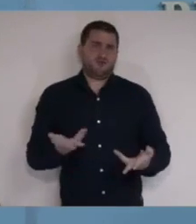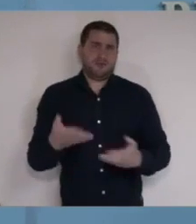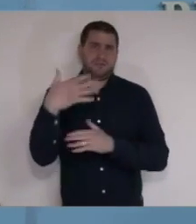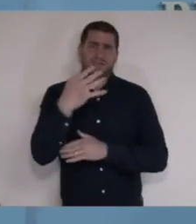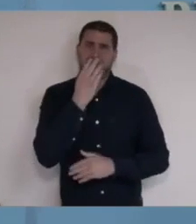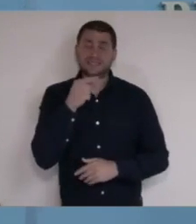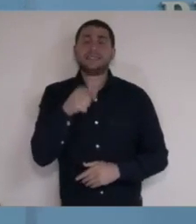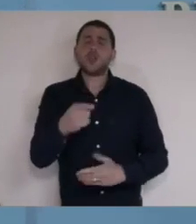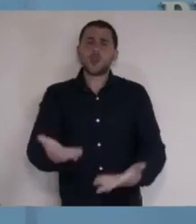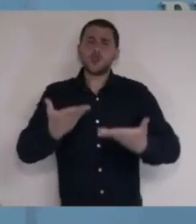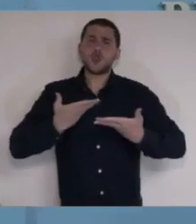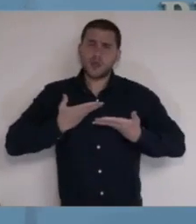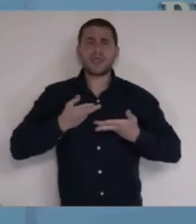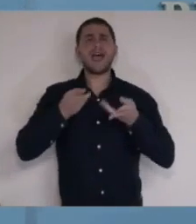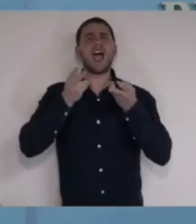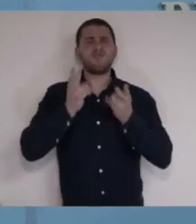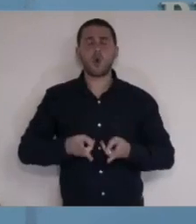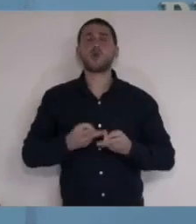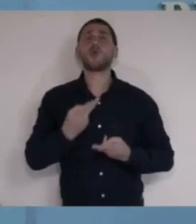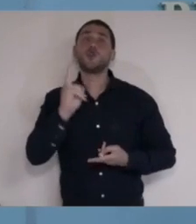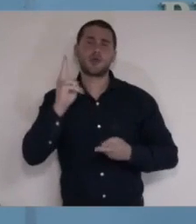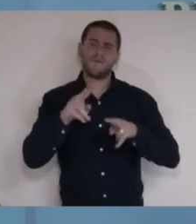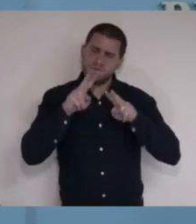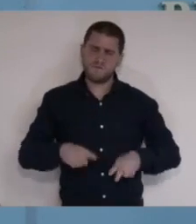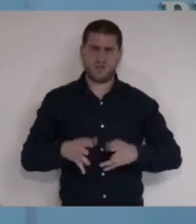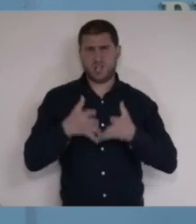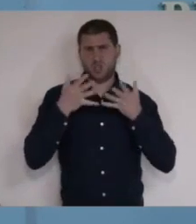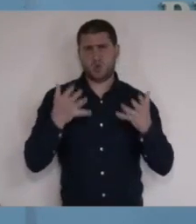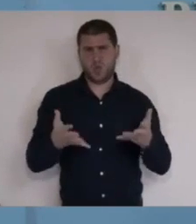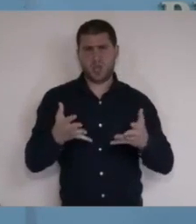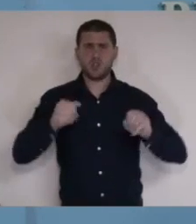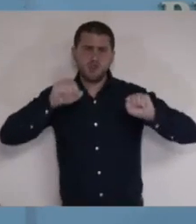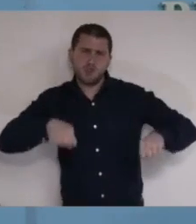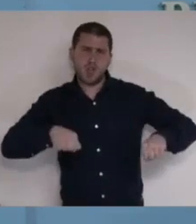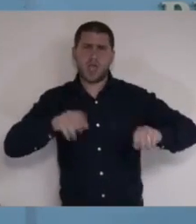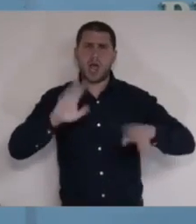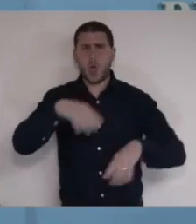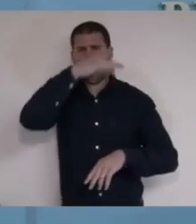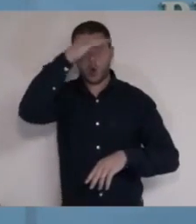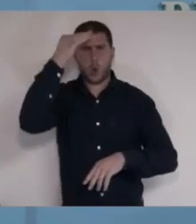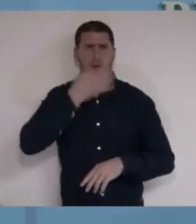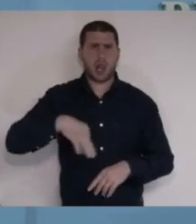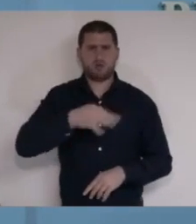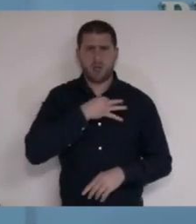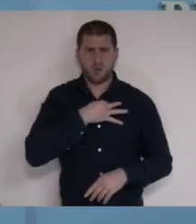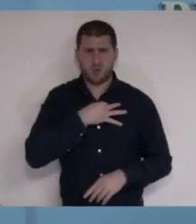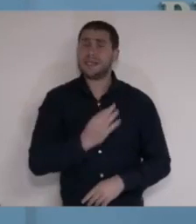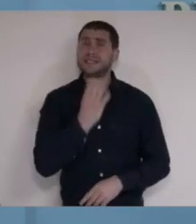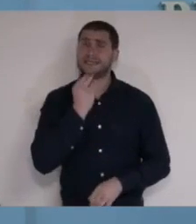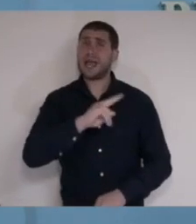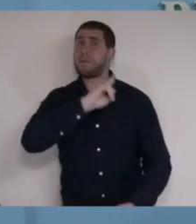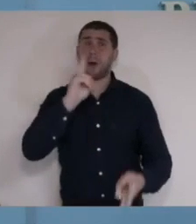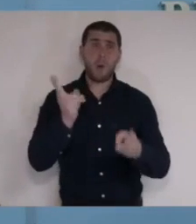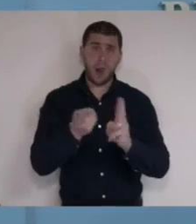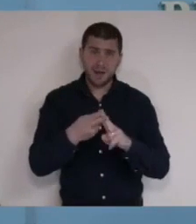מדינה, וזה נותן לנו אפשרויות גדולות לאין שיעור לשלוט על גורלנו. ישראלים